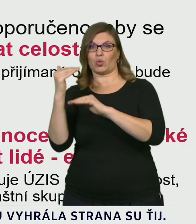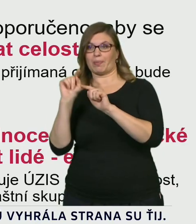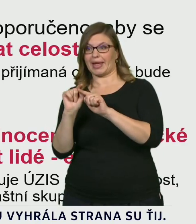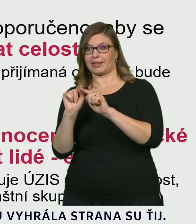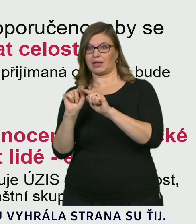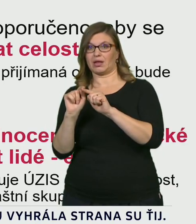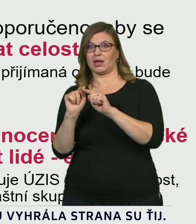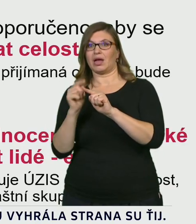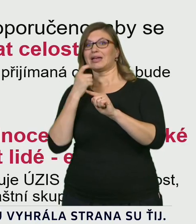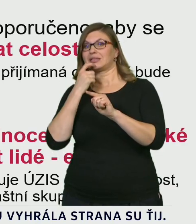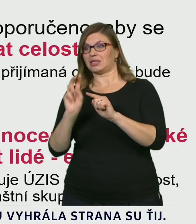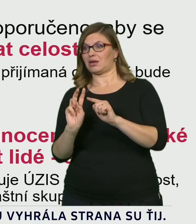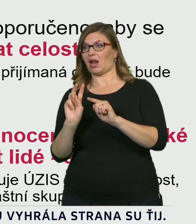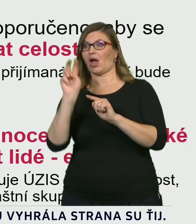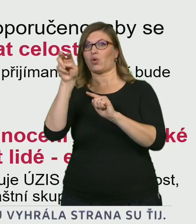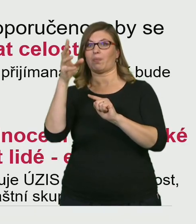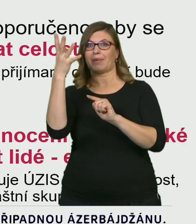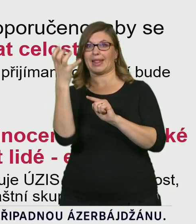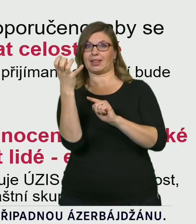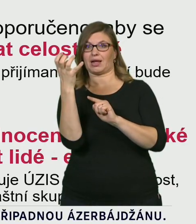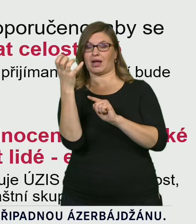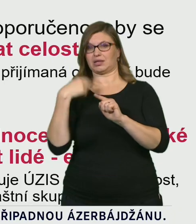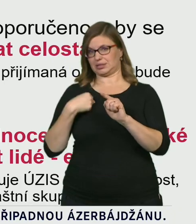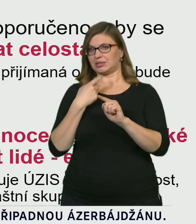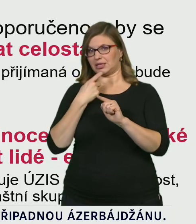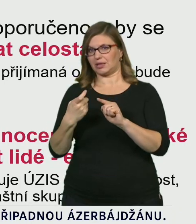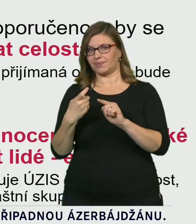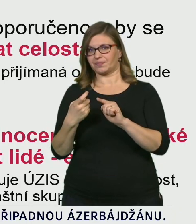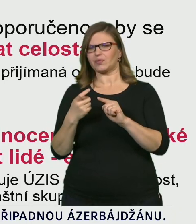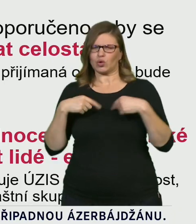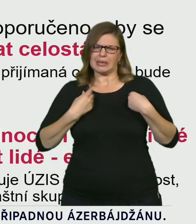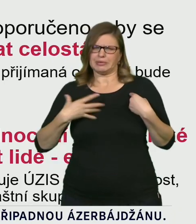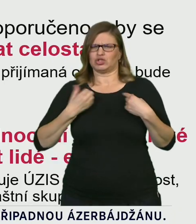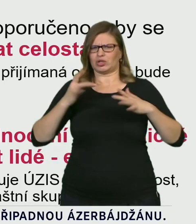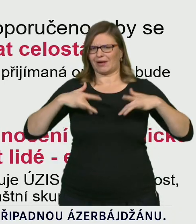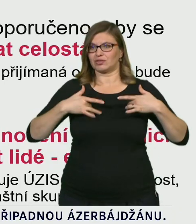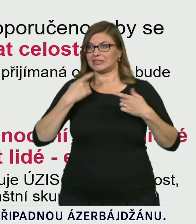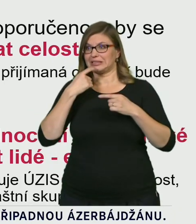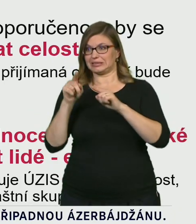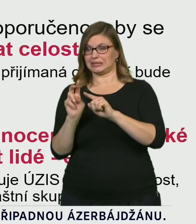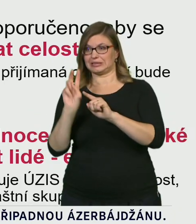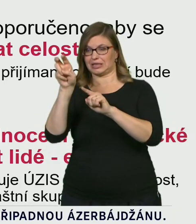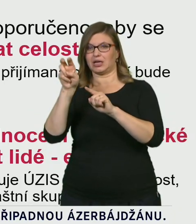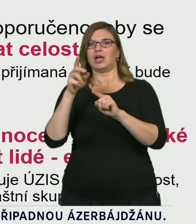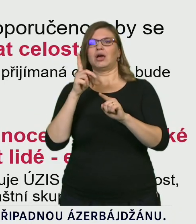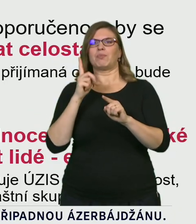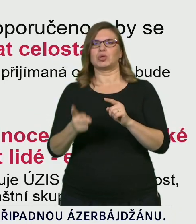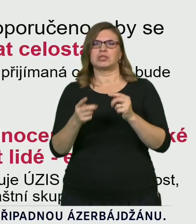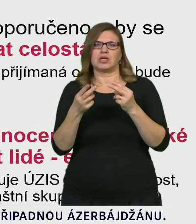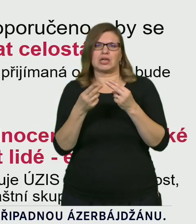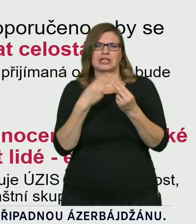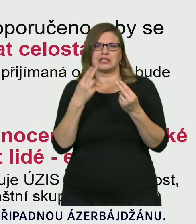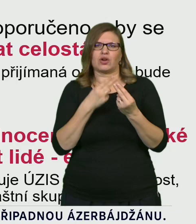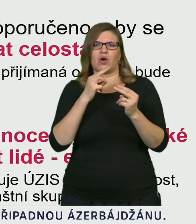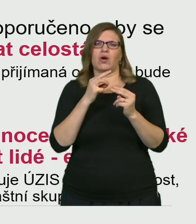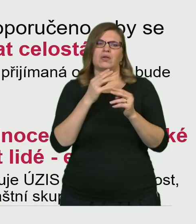jít o úroveň nahoru, musí toto riziko, toto zvýšené riziko, trvat alespoň tři dny, abychom